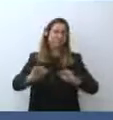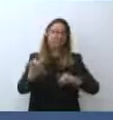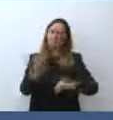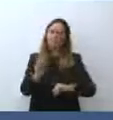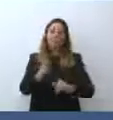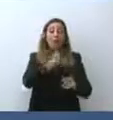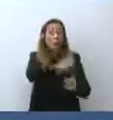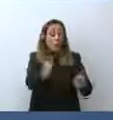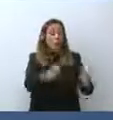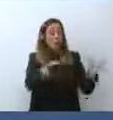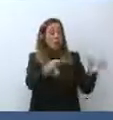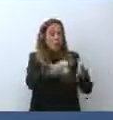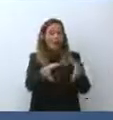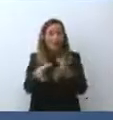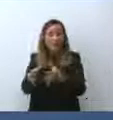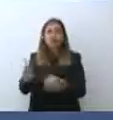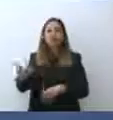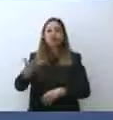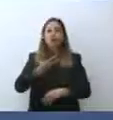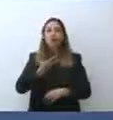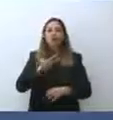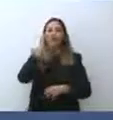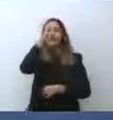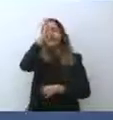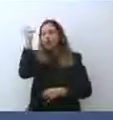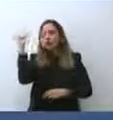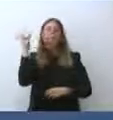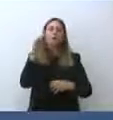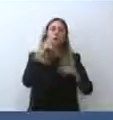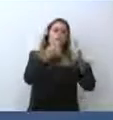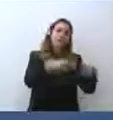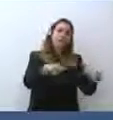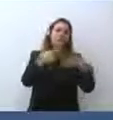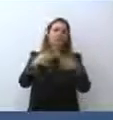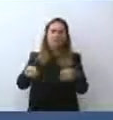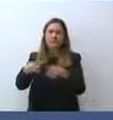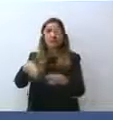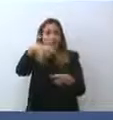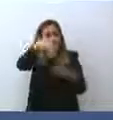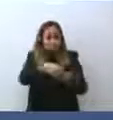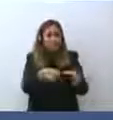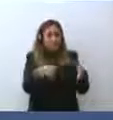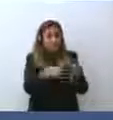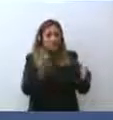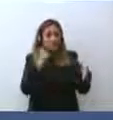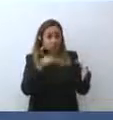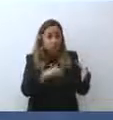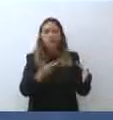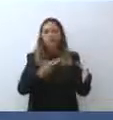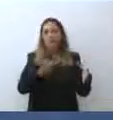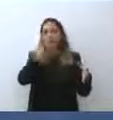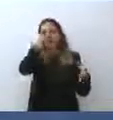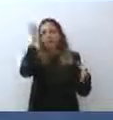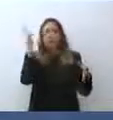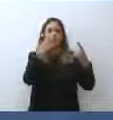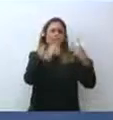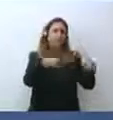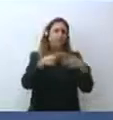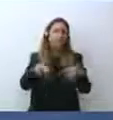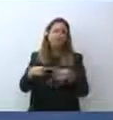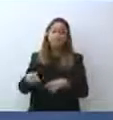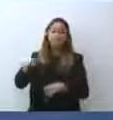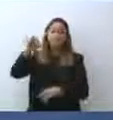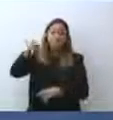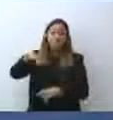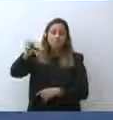4, 5, 6 anime e allora prima di decidere ogni cosa bisognerebbe sentire, ogni tanto è capitato, che assicuro non è piacevole,